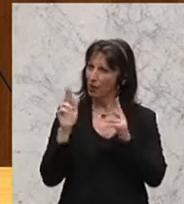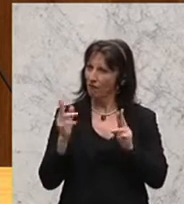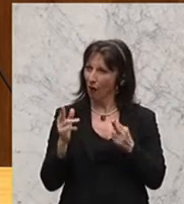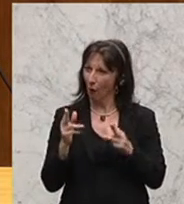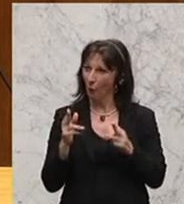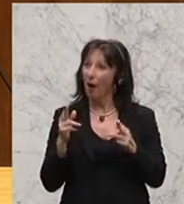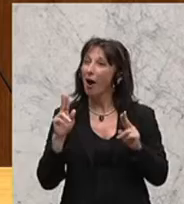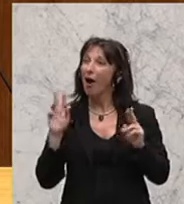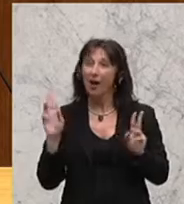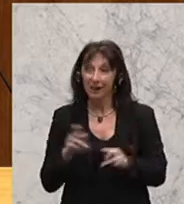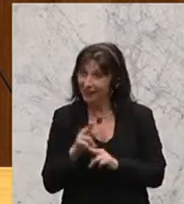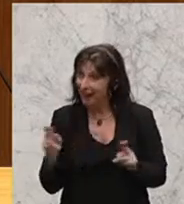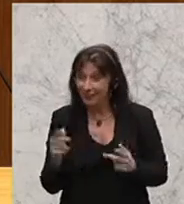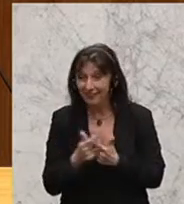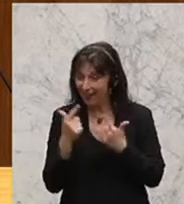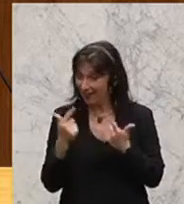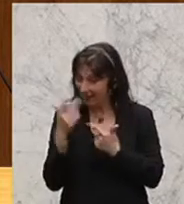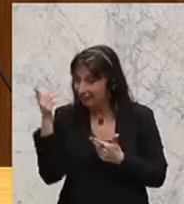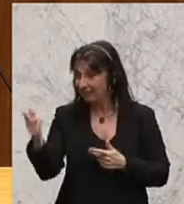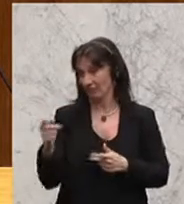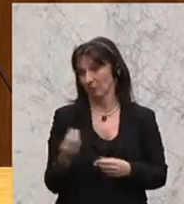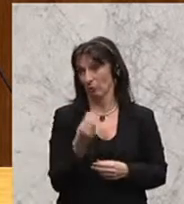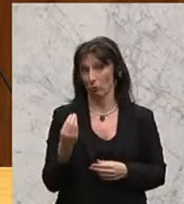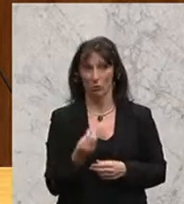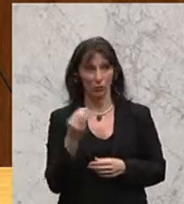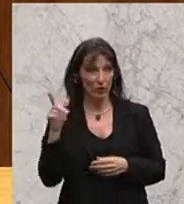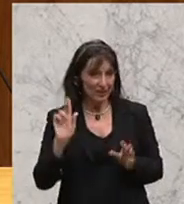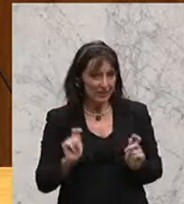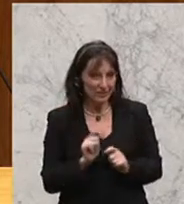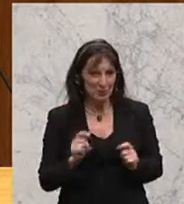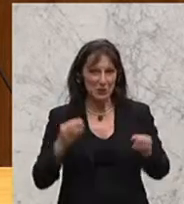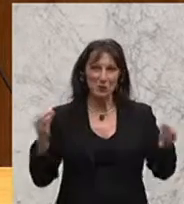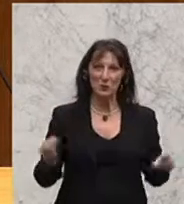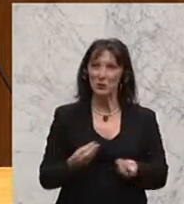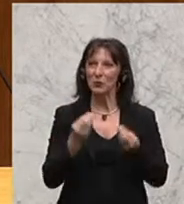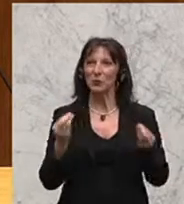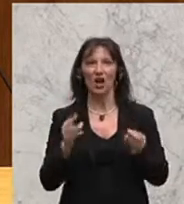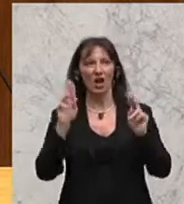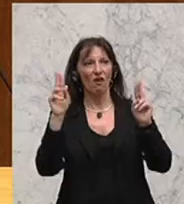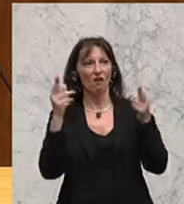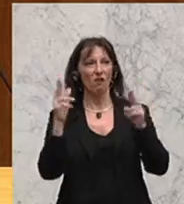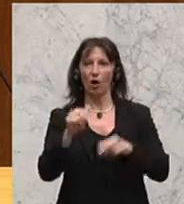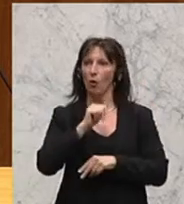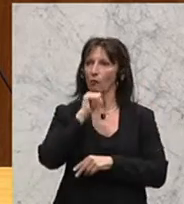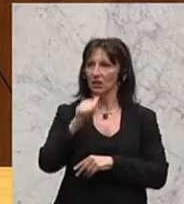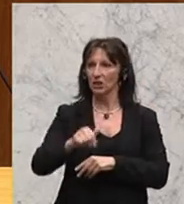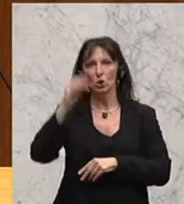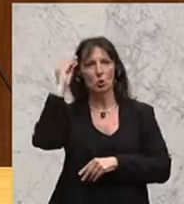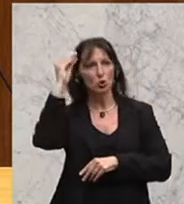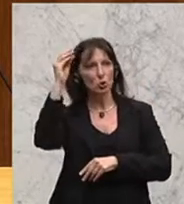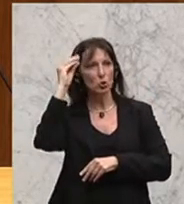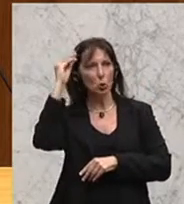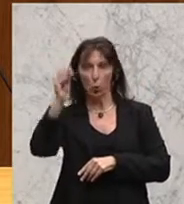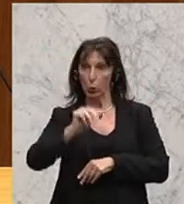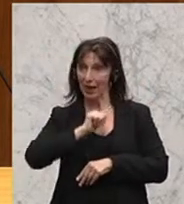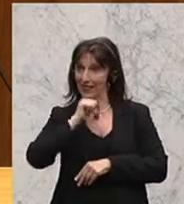erklären können. Sie können es nicht erklären. Weil es gibt überhaupt keinen Grund, warum man die nicht-konfessionellen Schulen schlechter behandelt als die